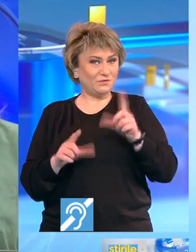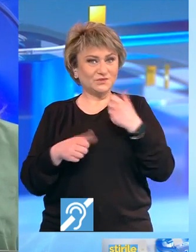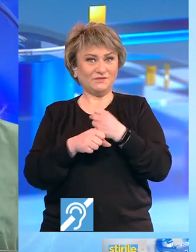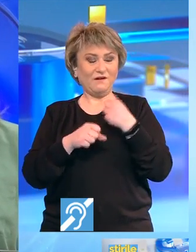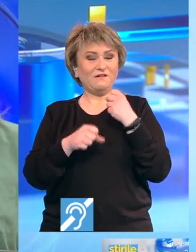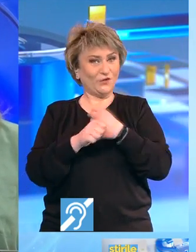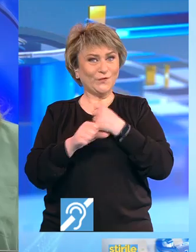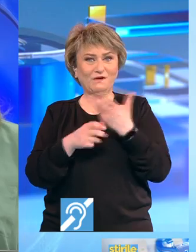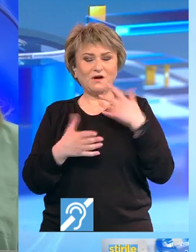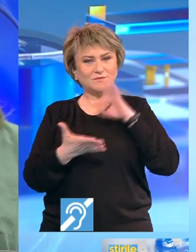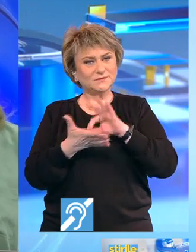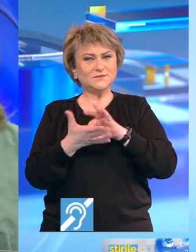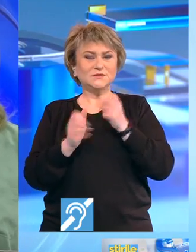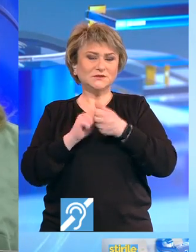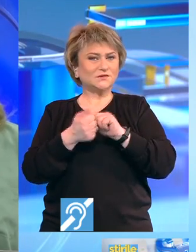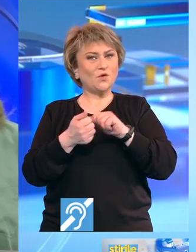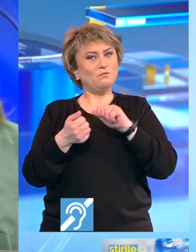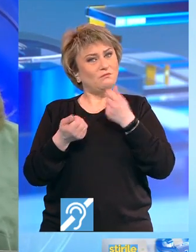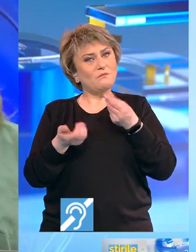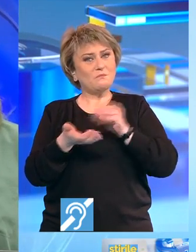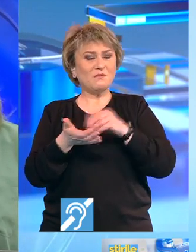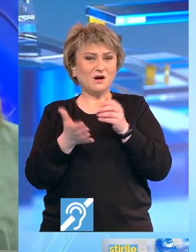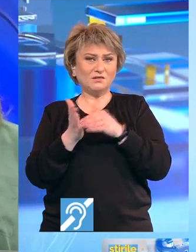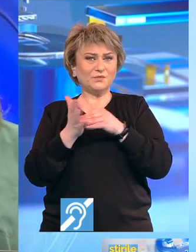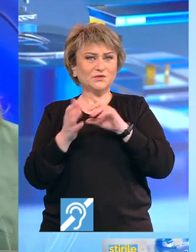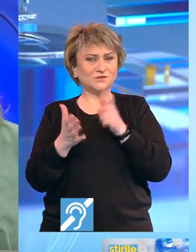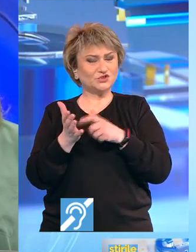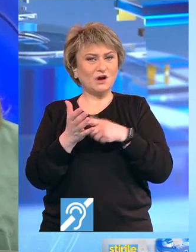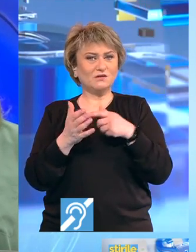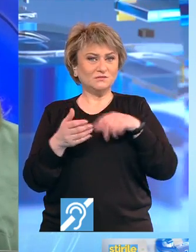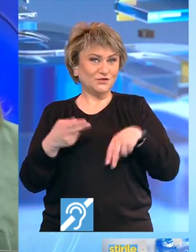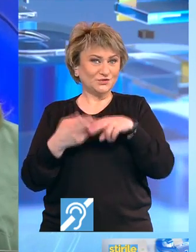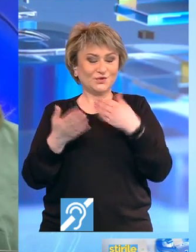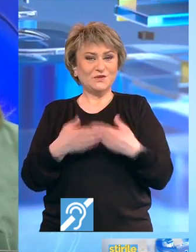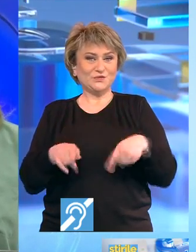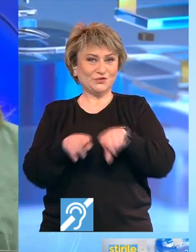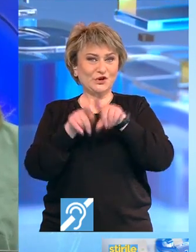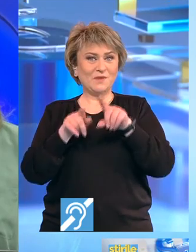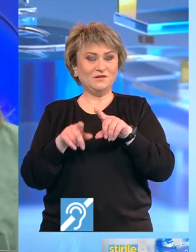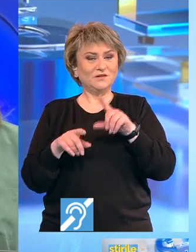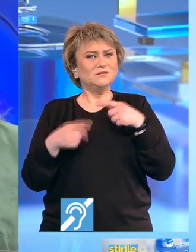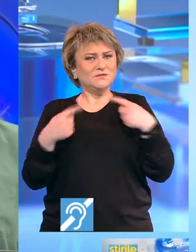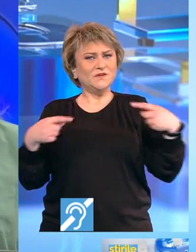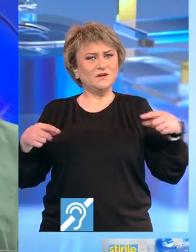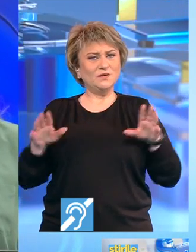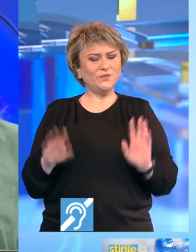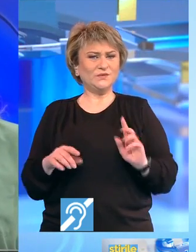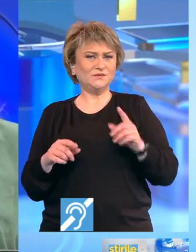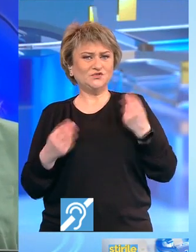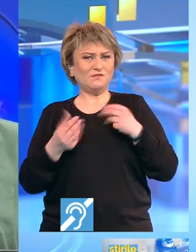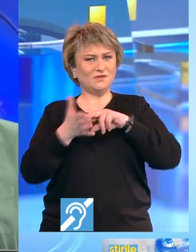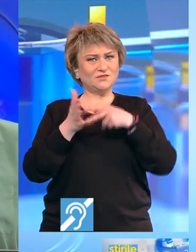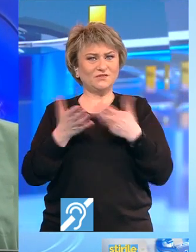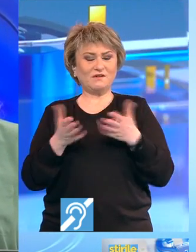Bun Sau mai trebuie să ceară ajutorul sau să se descurce ingenios. Pentru gemeni, tot felul de diligențe și de